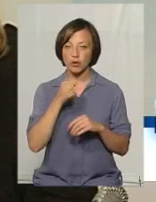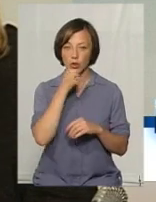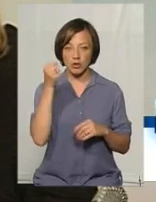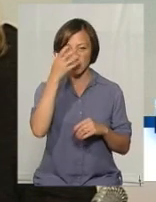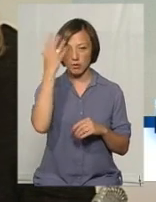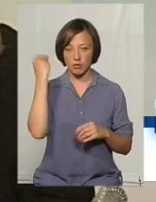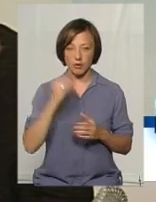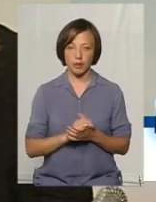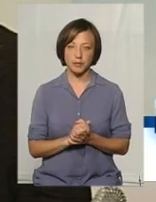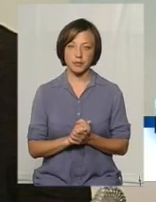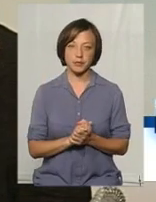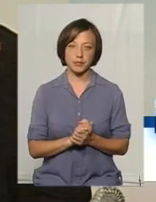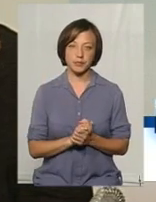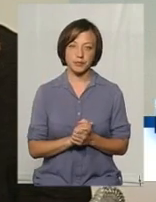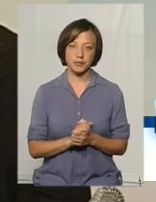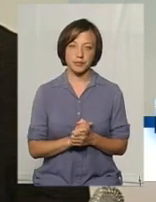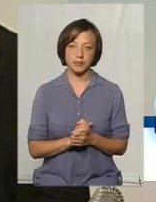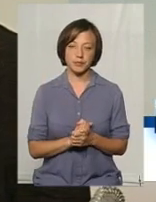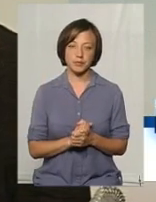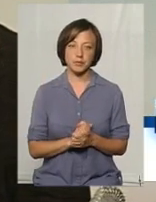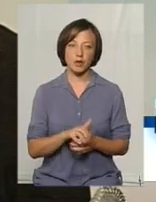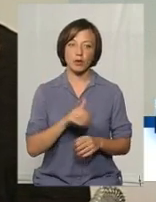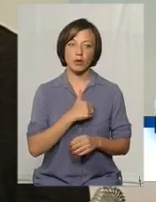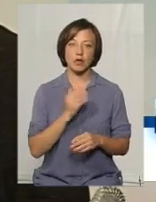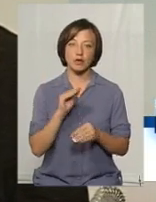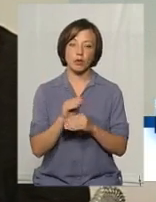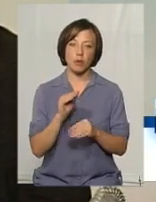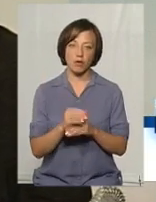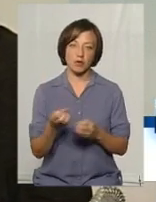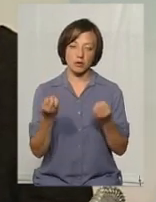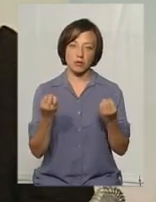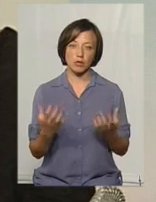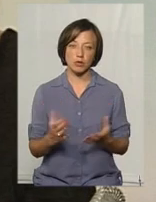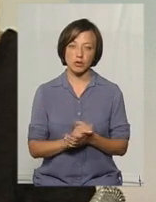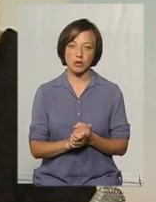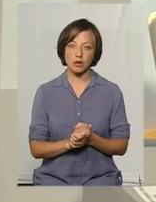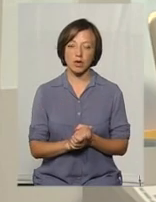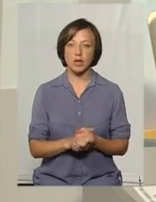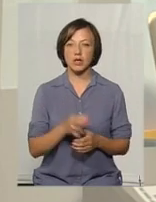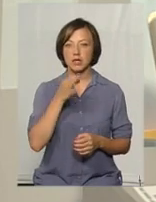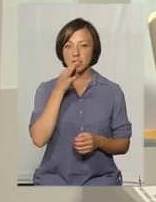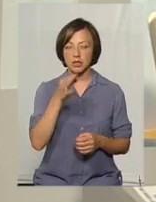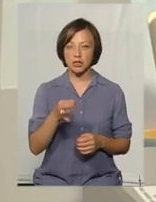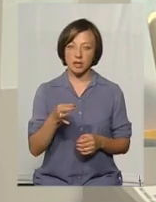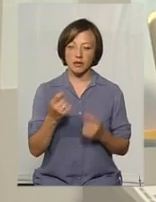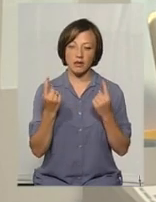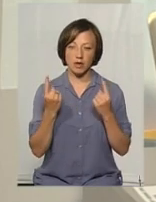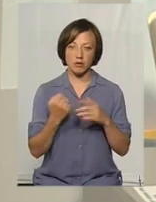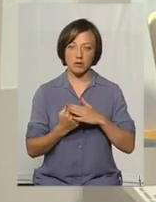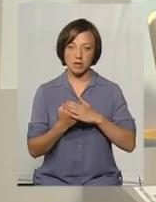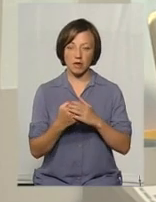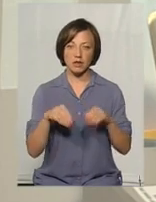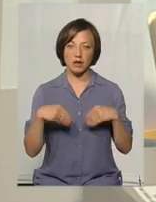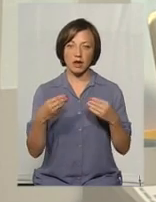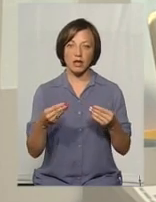забуваємо інколи. Ось такий аспект. Хотілося просто доповнити. Скажіть, велике підґрунтя для цього